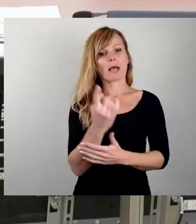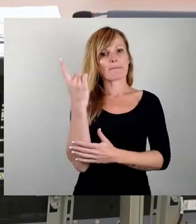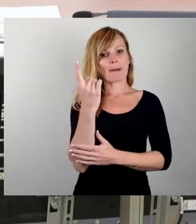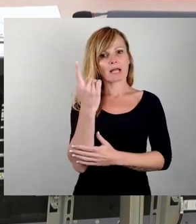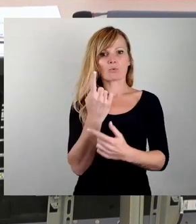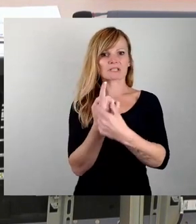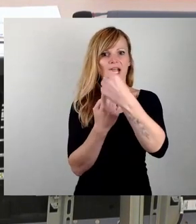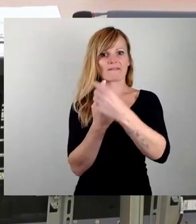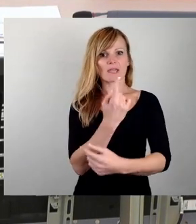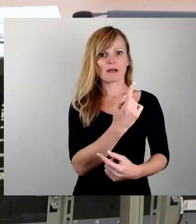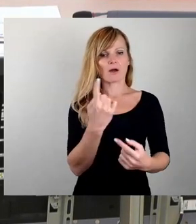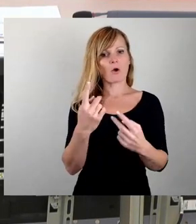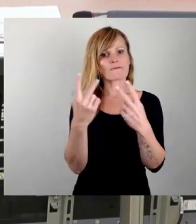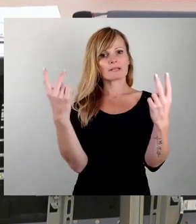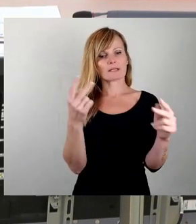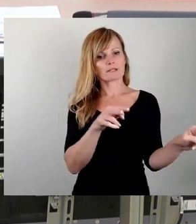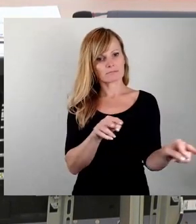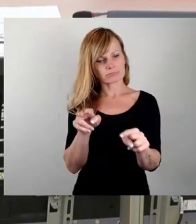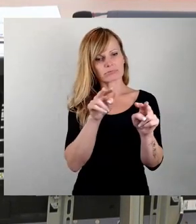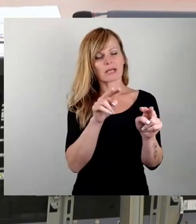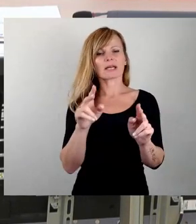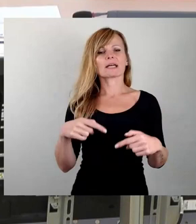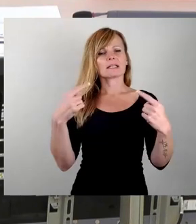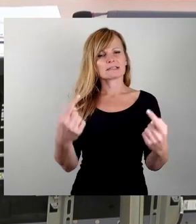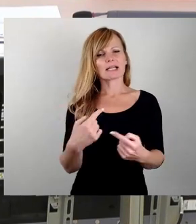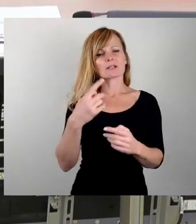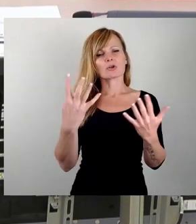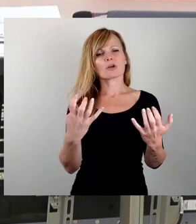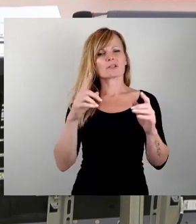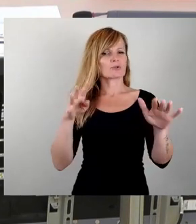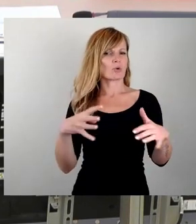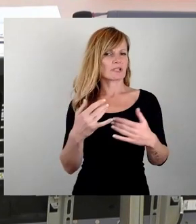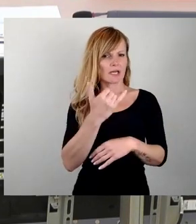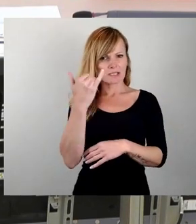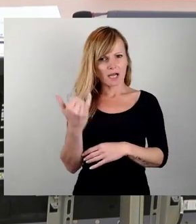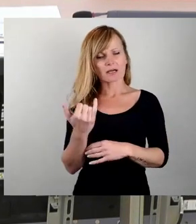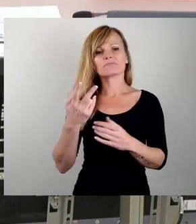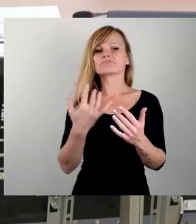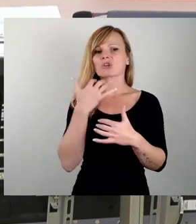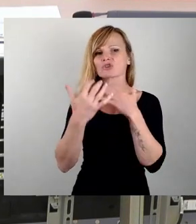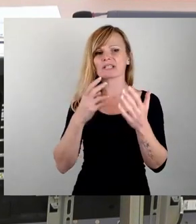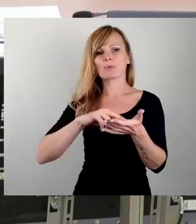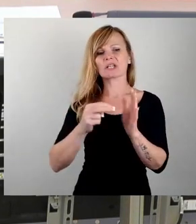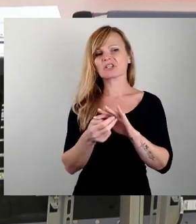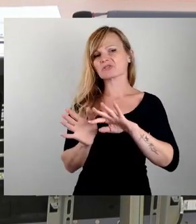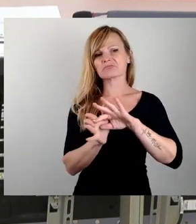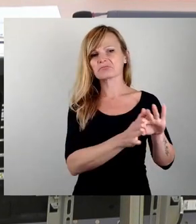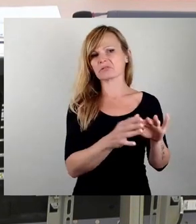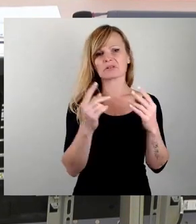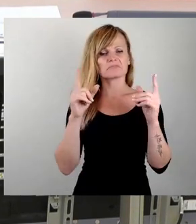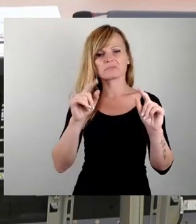Das Denkmal geriet nach seiner Umsetzung in den 1990er Jahren ins geschichtspolitische Abseits, dient jedoch immer wieder diversen Schattierungen,